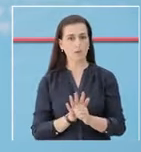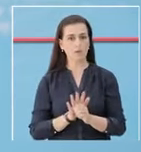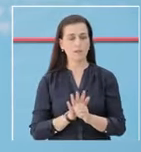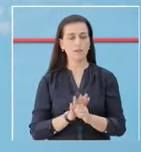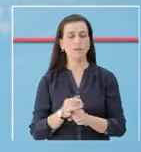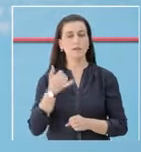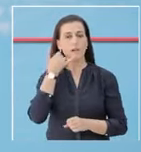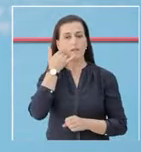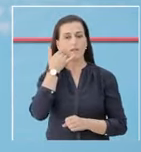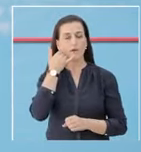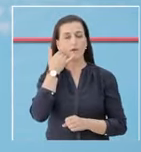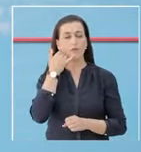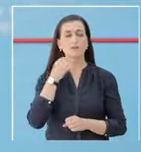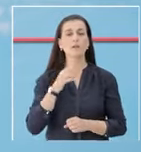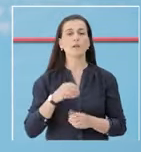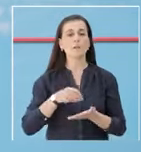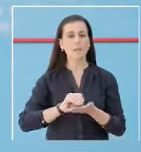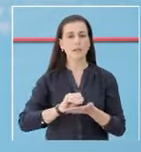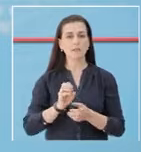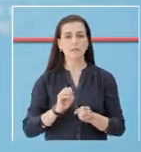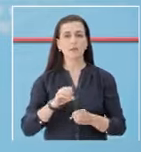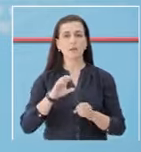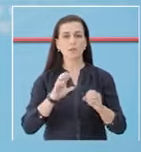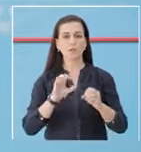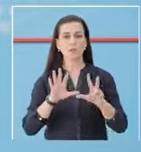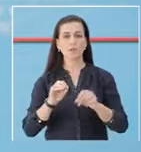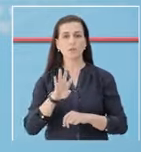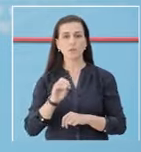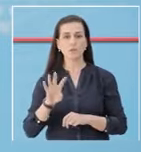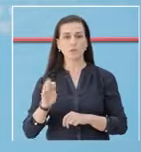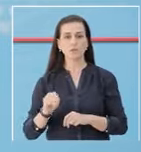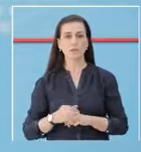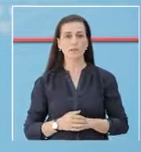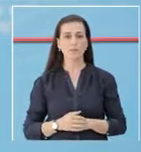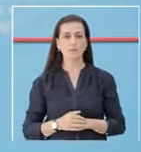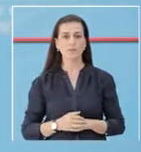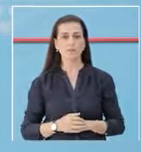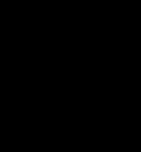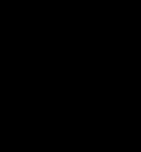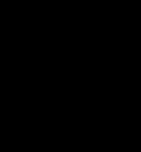-19, telefononi në linjën e gjelbër 0800 20 20.